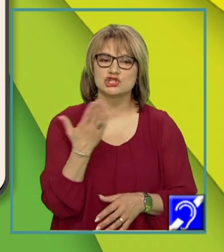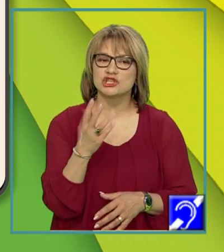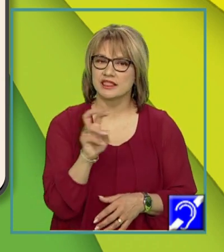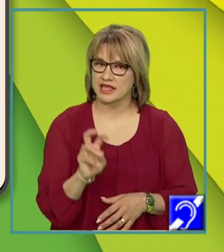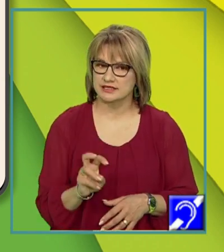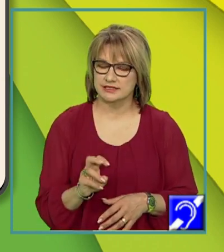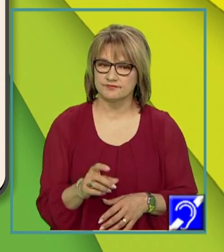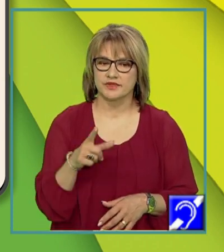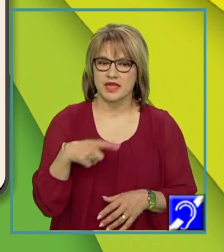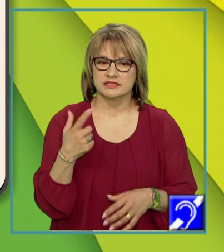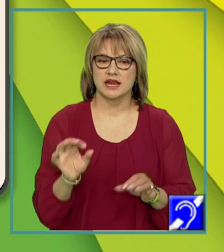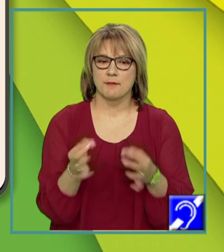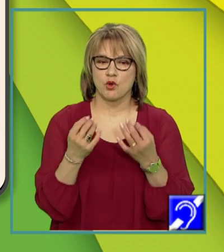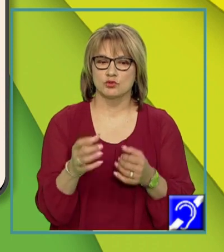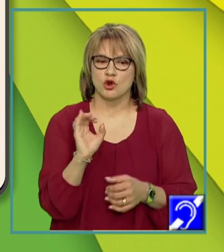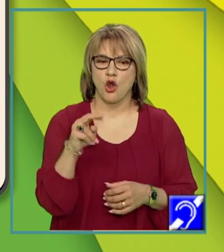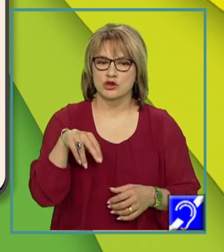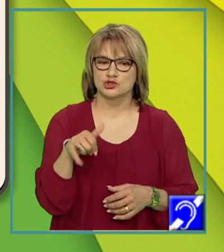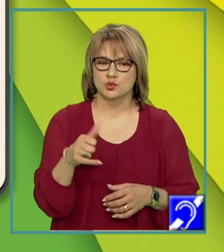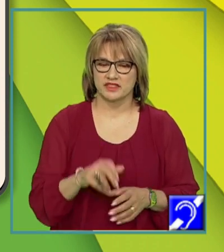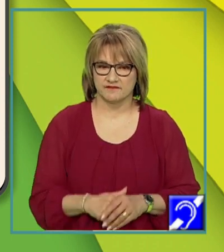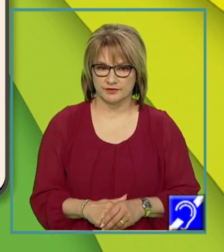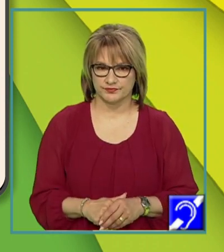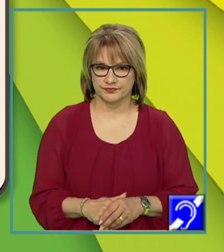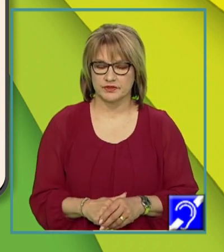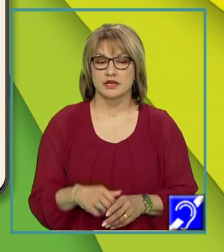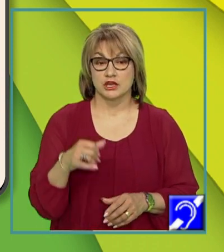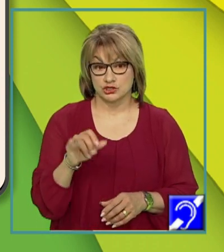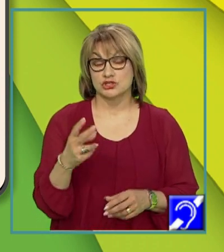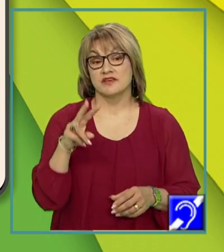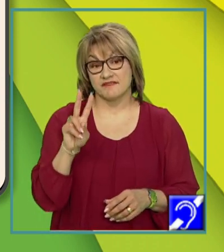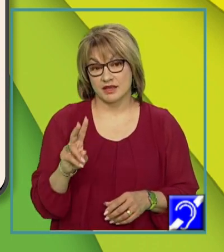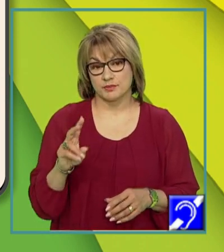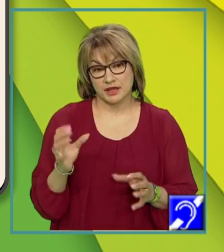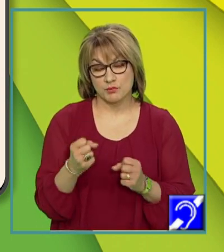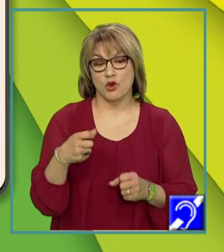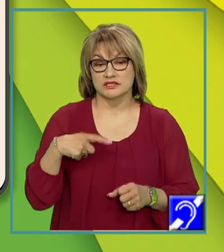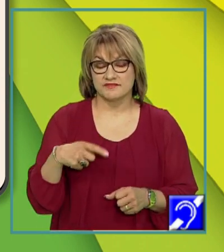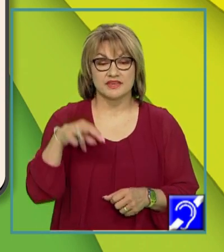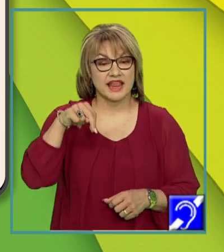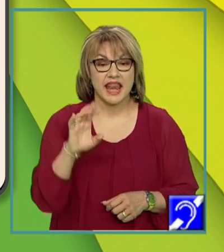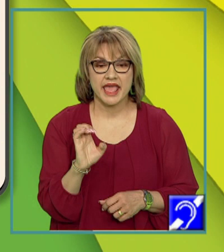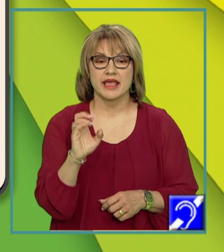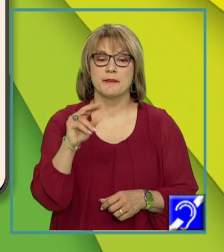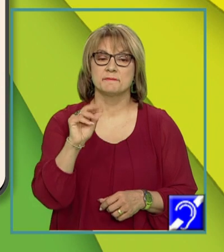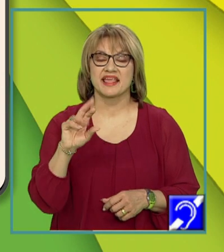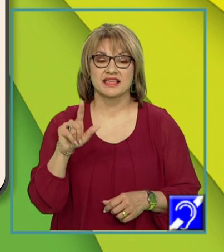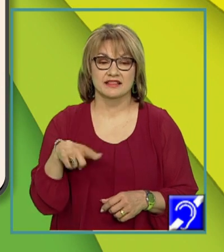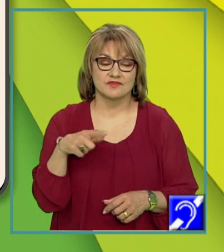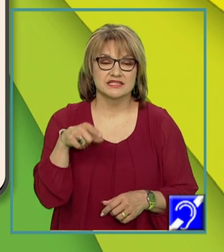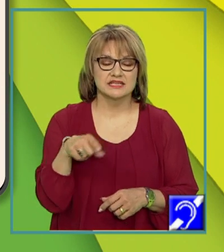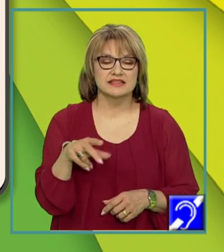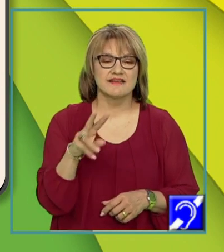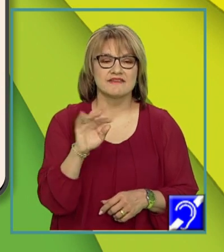citesc, care este la modul conjunctiv. Și de asemenea, verbele pot fi nepredicative, adică este vorba despre acele